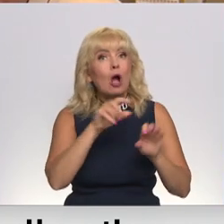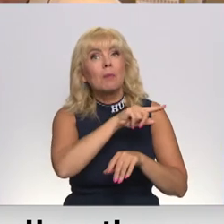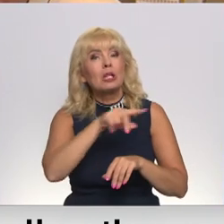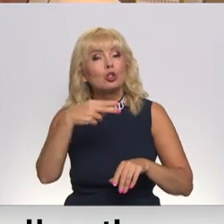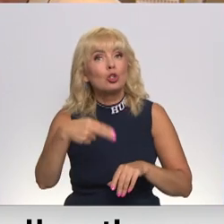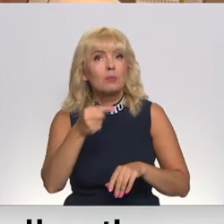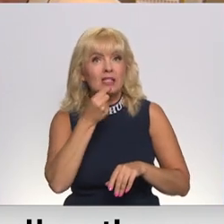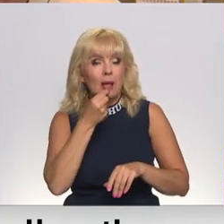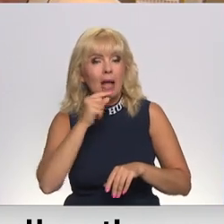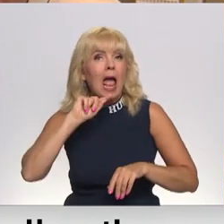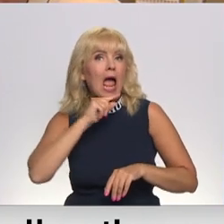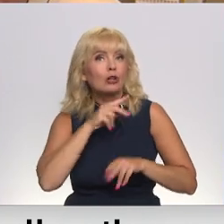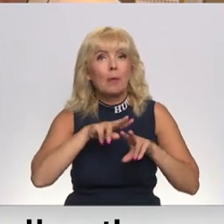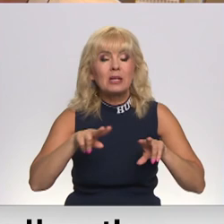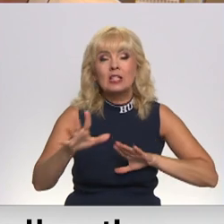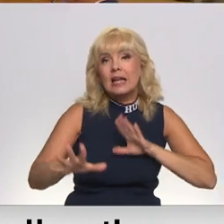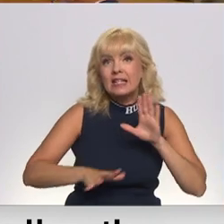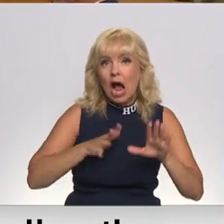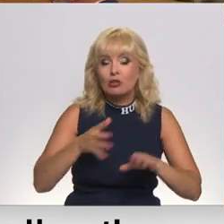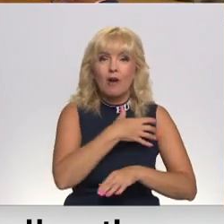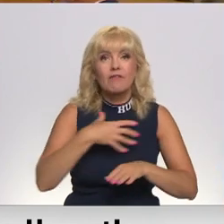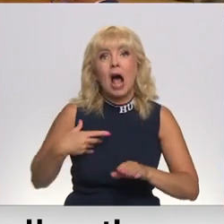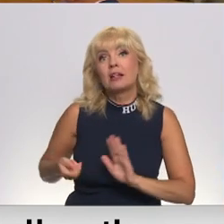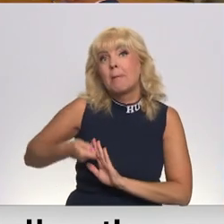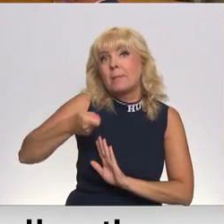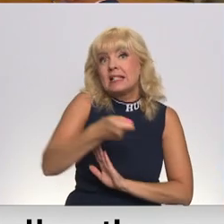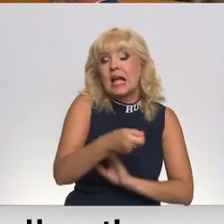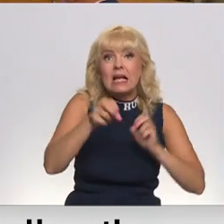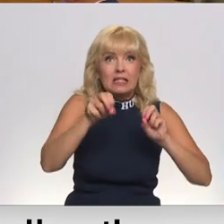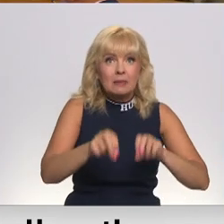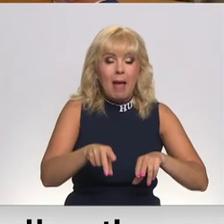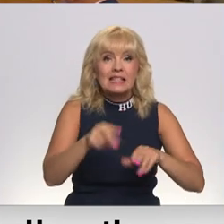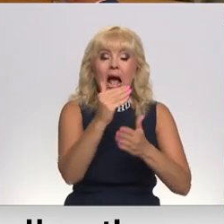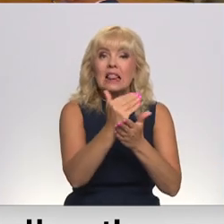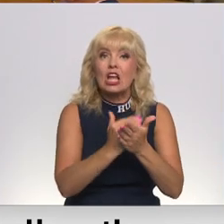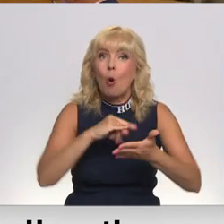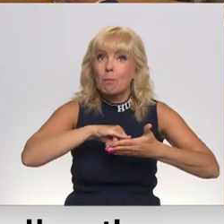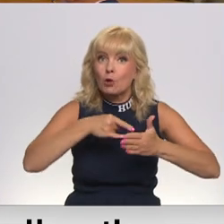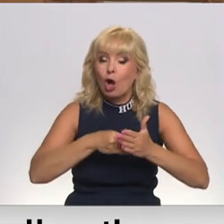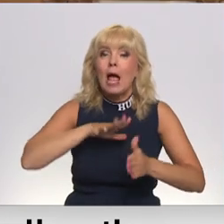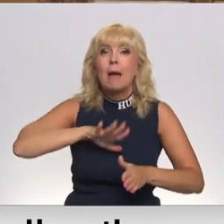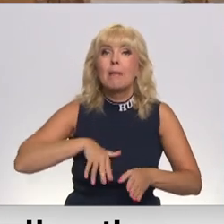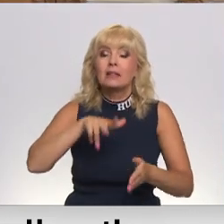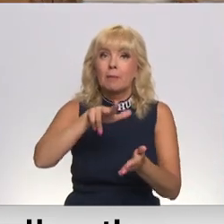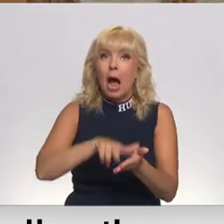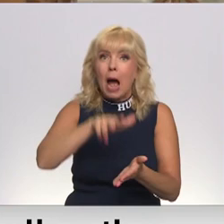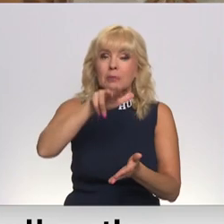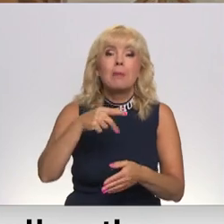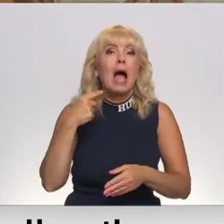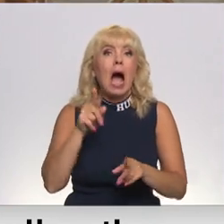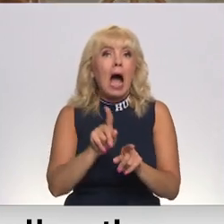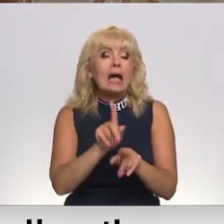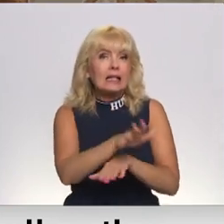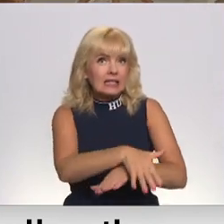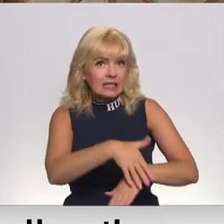septembrim ekonomikas ministrie ir jāsagatavo un valdībā jāiesnēt speciāls likuma projekts. Pēc tam tas būs jāpstiprina arī saimā.